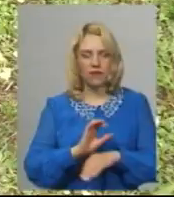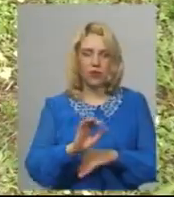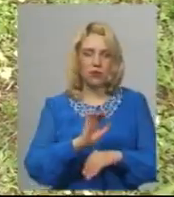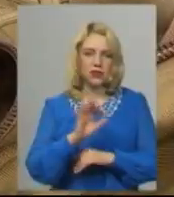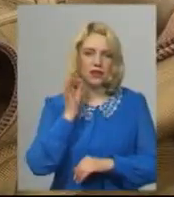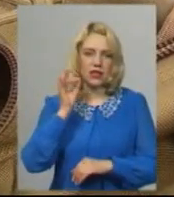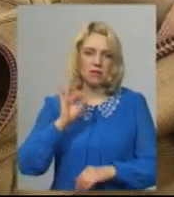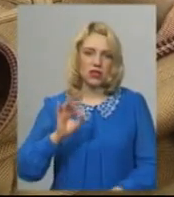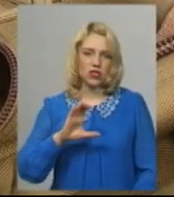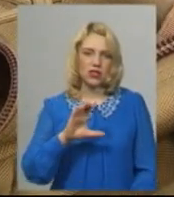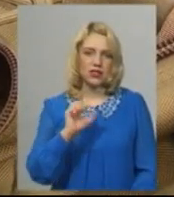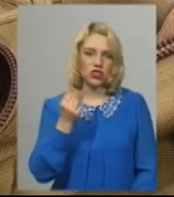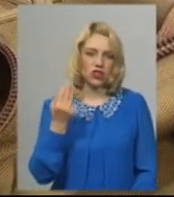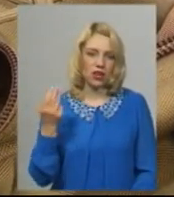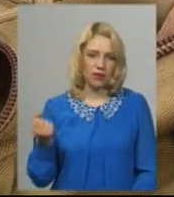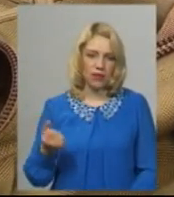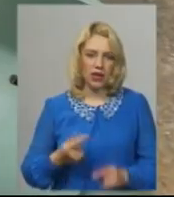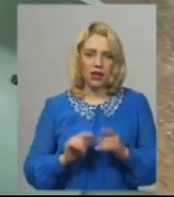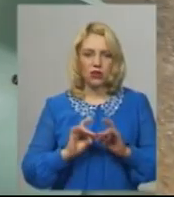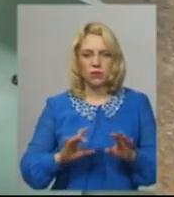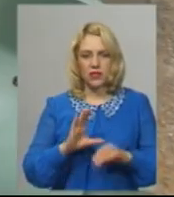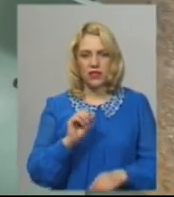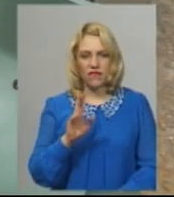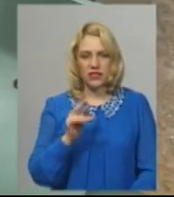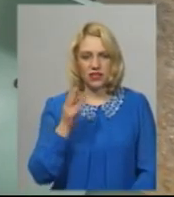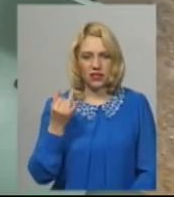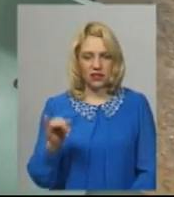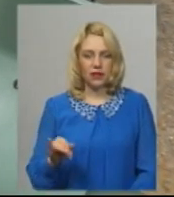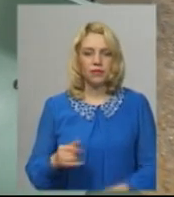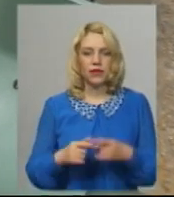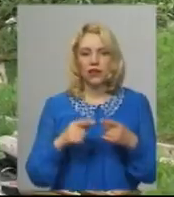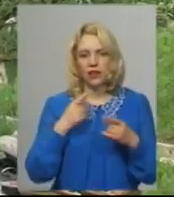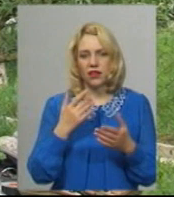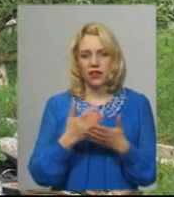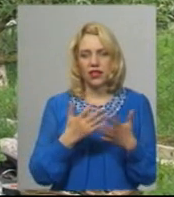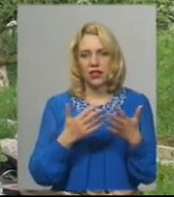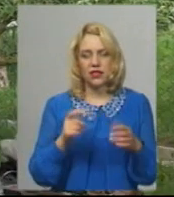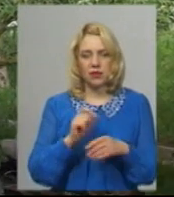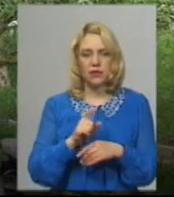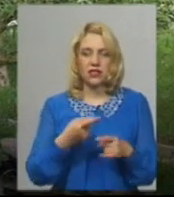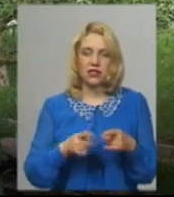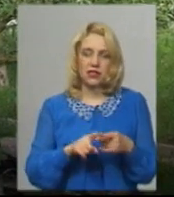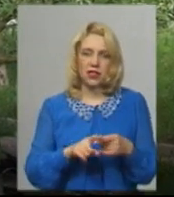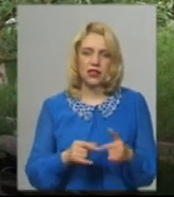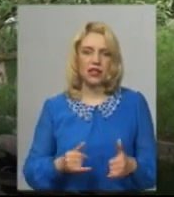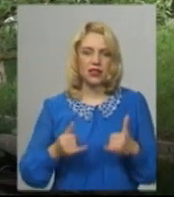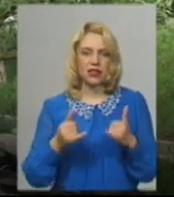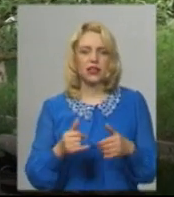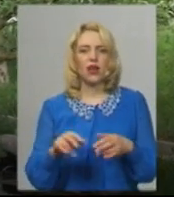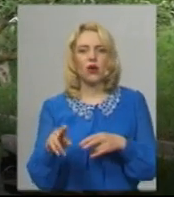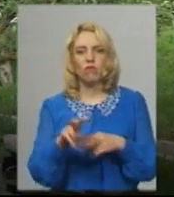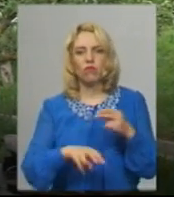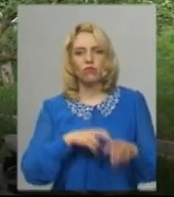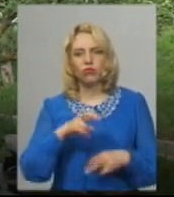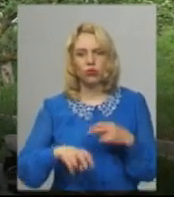розповідає начальник відділення підводного розмінування Олег Савіцький. Є катушки різного призначення, ця, наприклад, призначена глибина пошуку її до